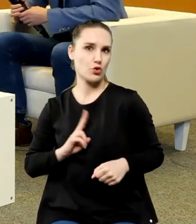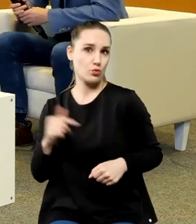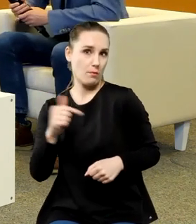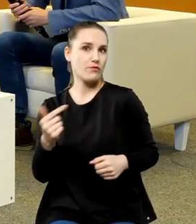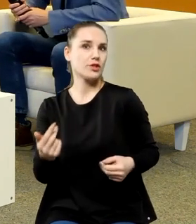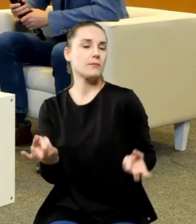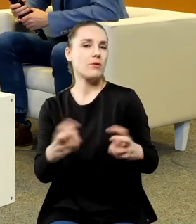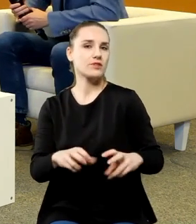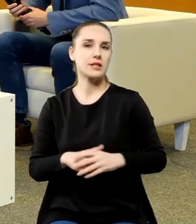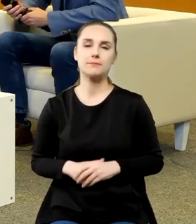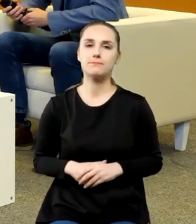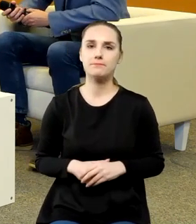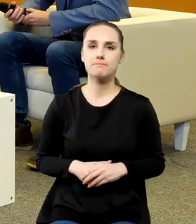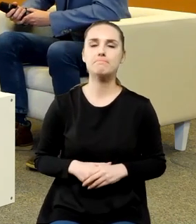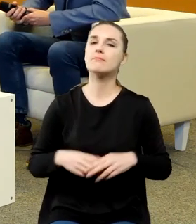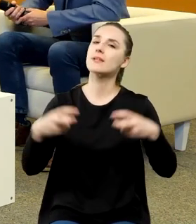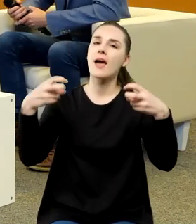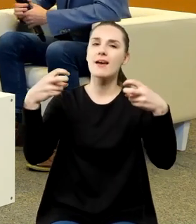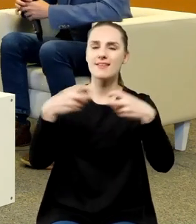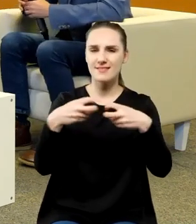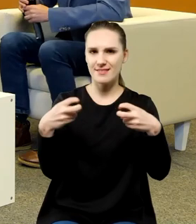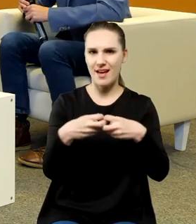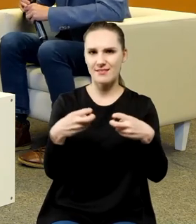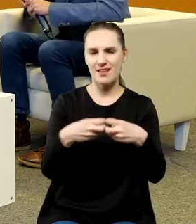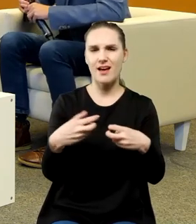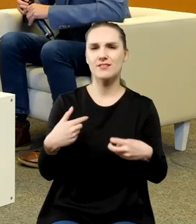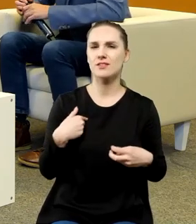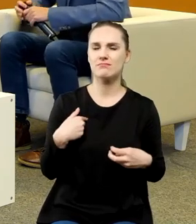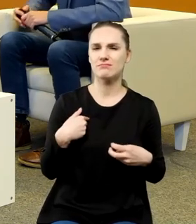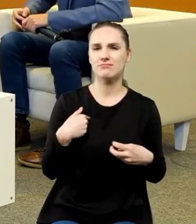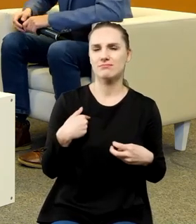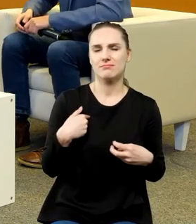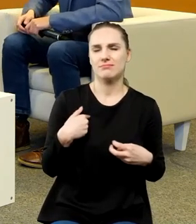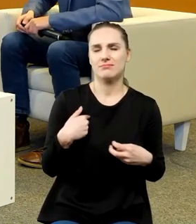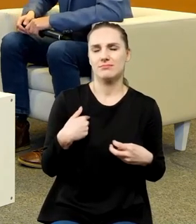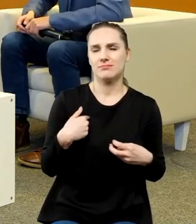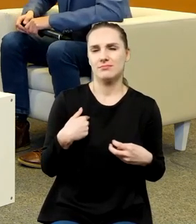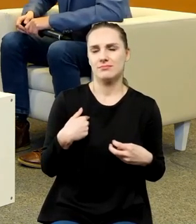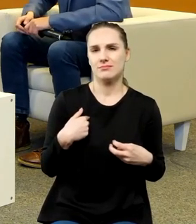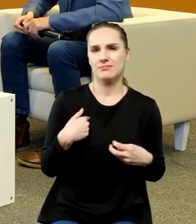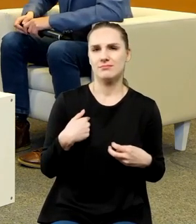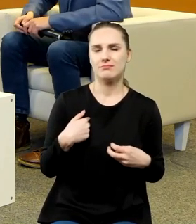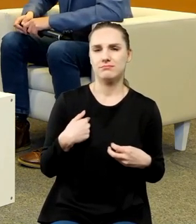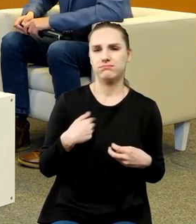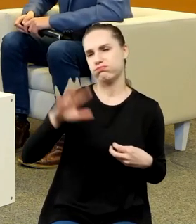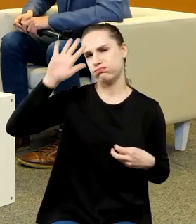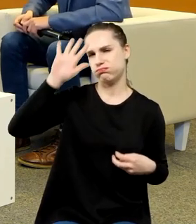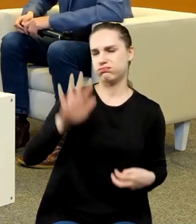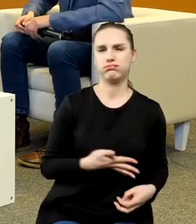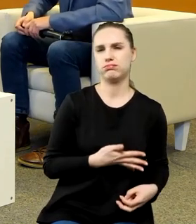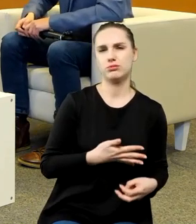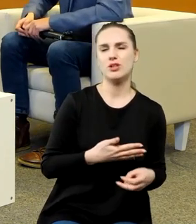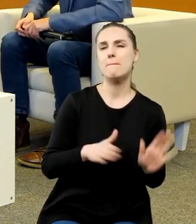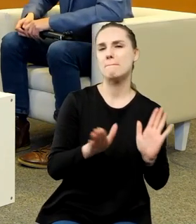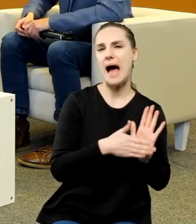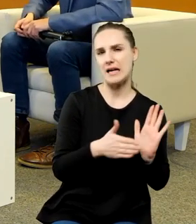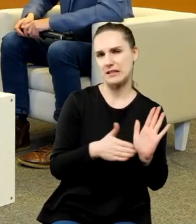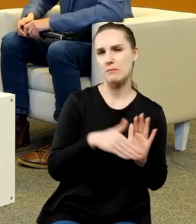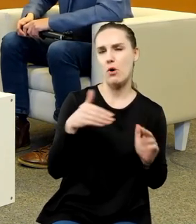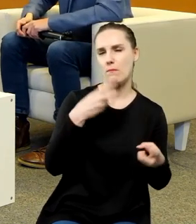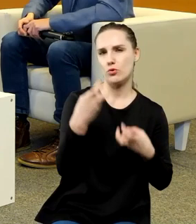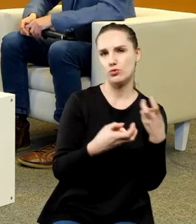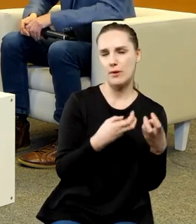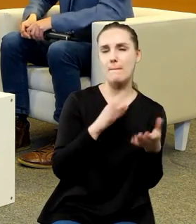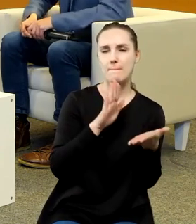Internet w tej chwili daje potężne źródło do wyszukania wszystkich możliwych marek Kopernik ja